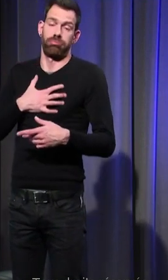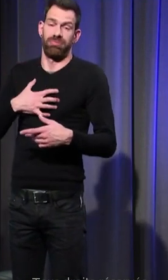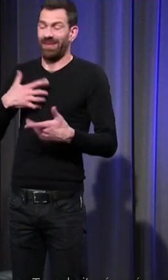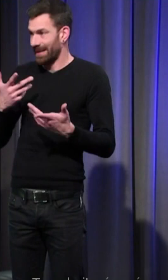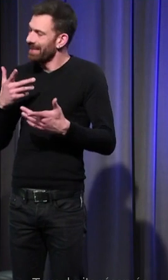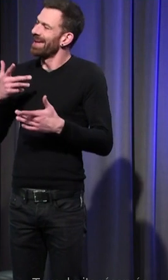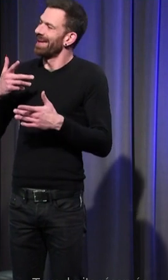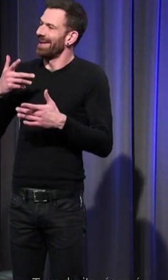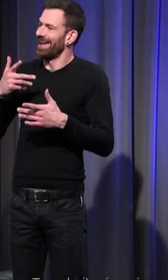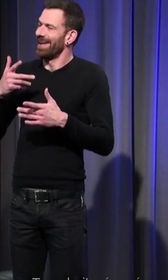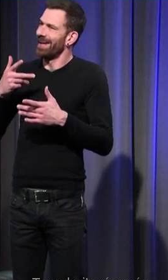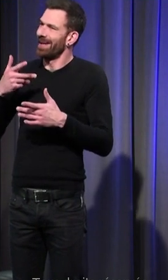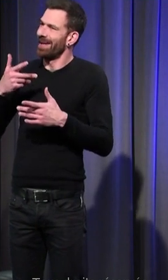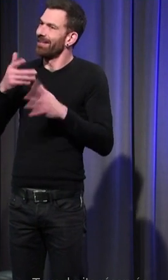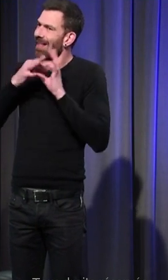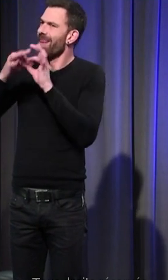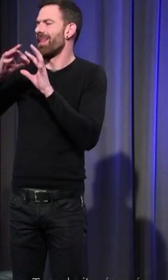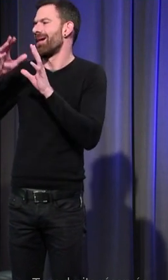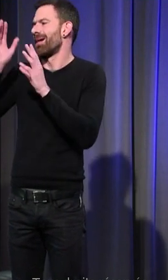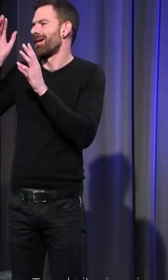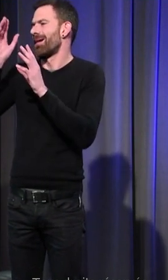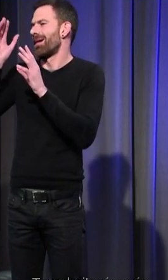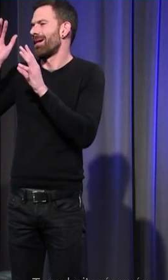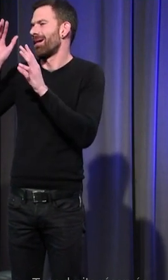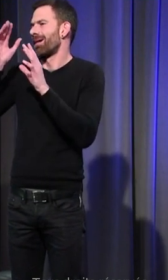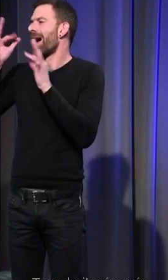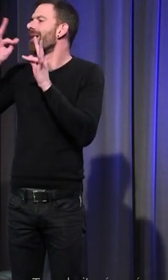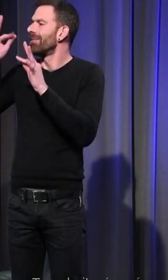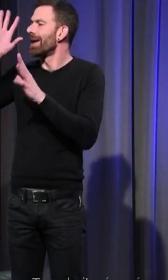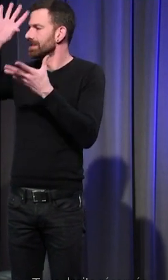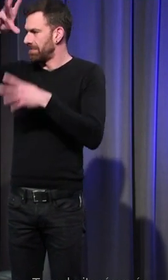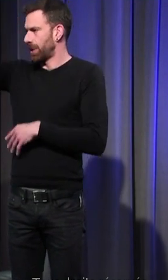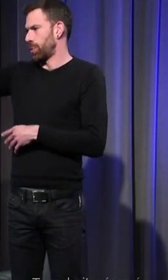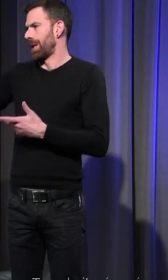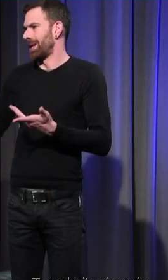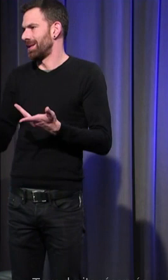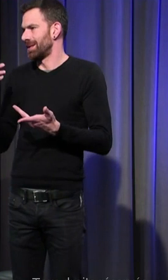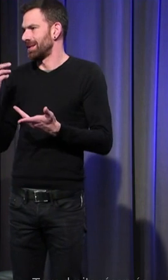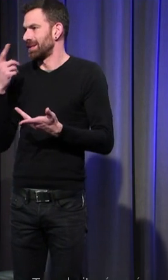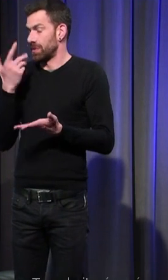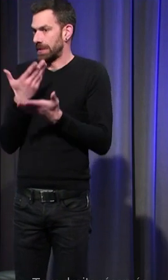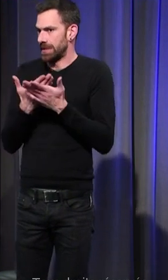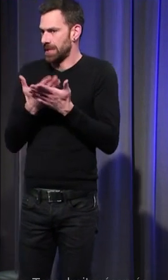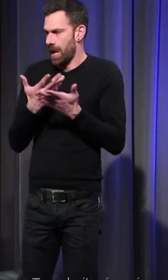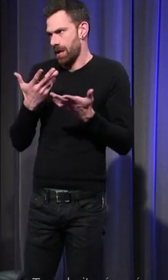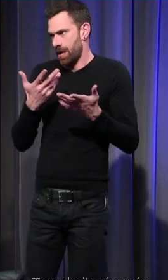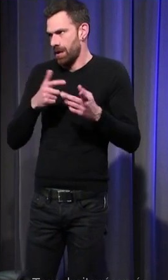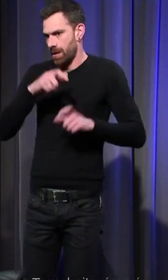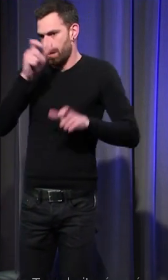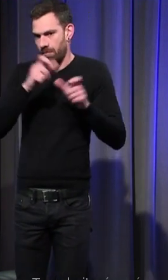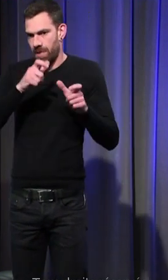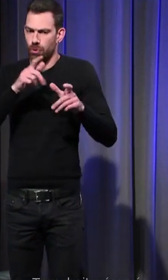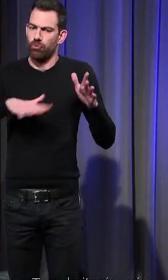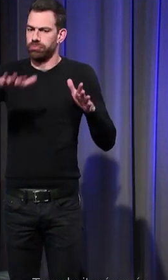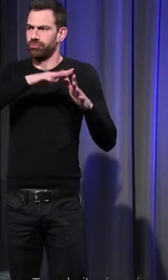c'est le dégoût des choses spirituelles donc l'acédie c'est vraiment c'est plutôt un sentiment qui est extrêmement redouté par les milieux